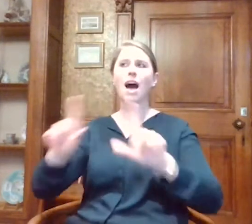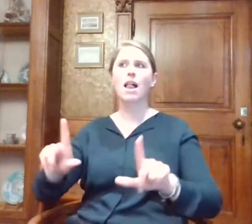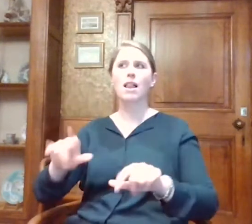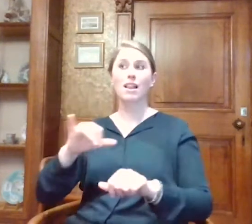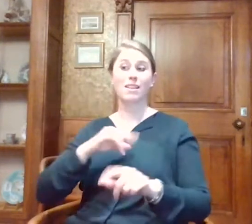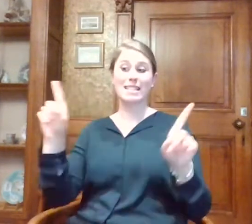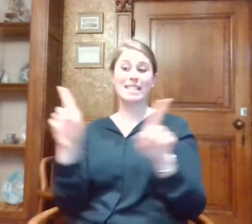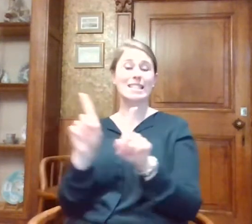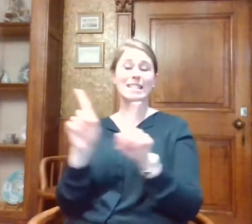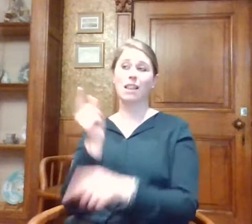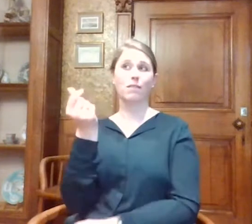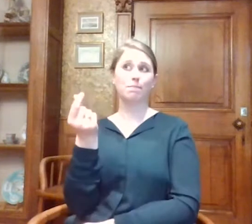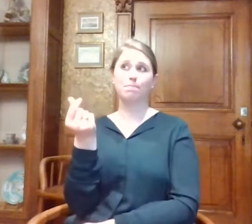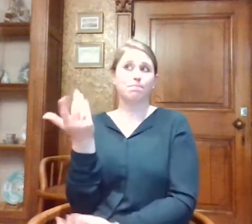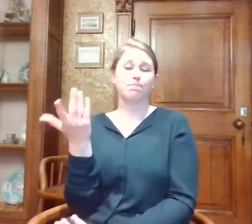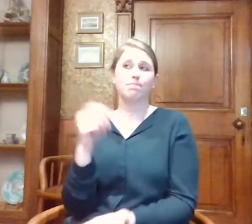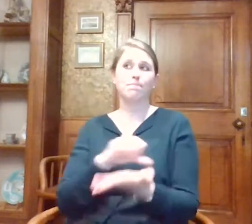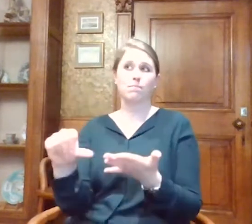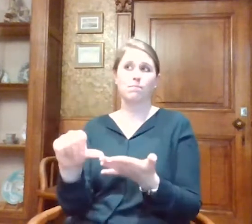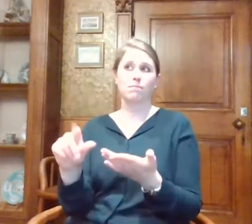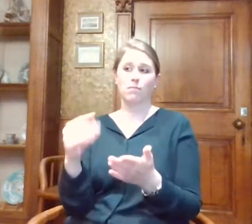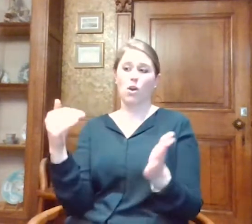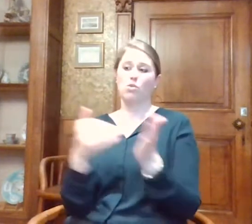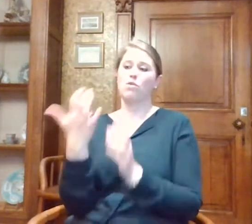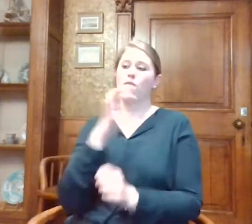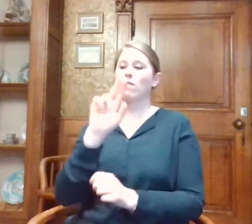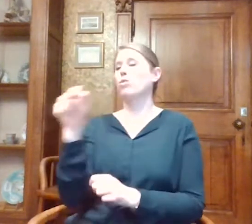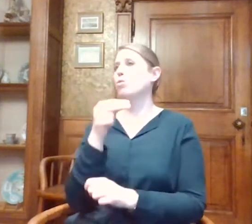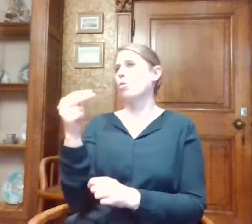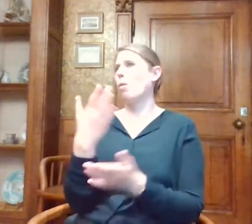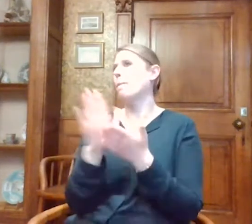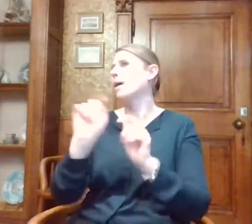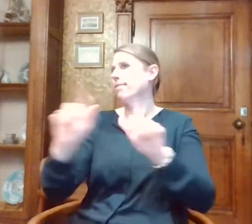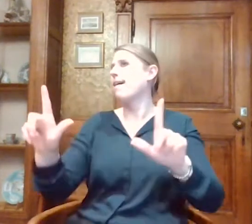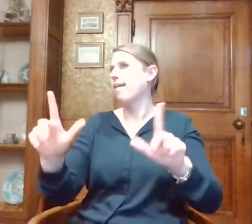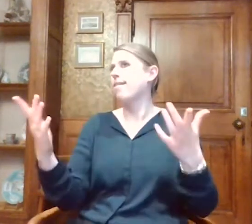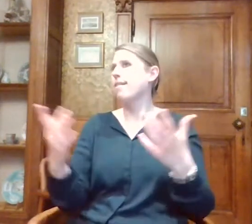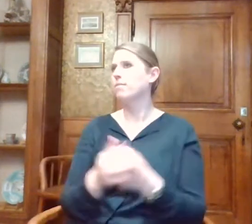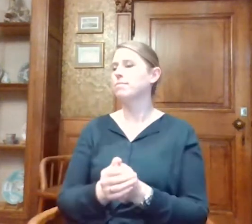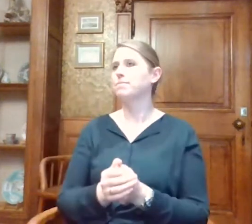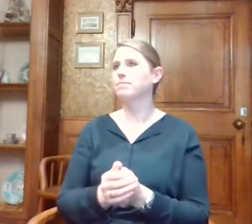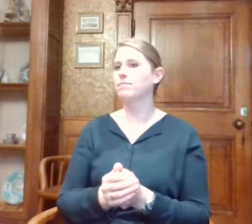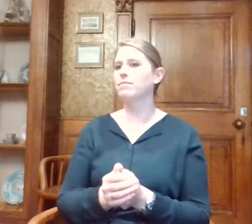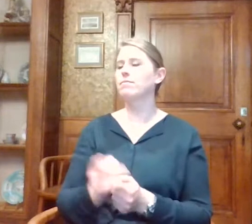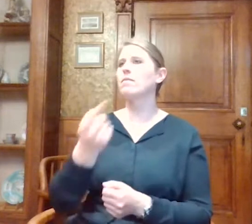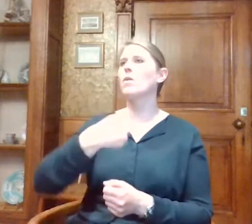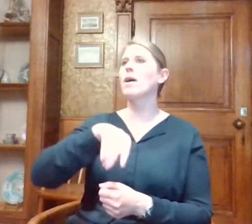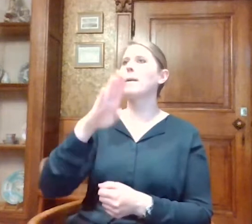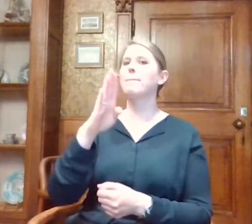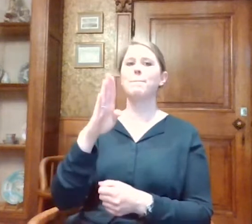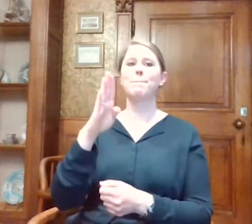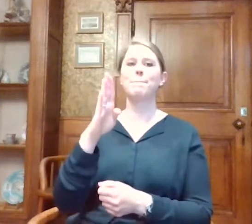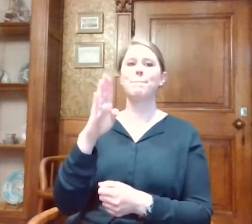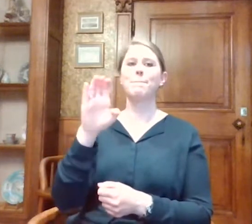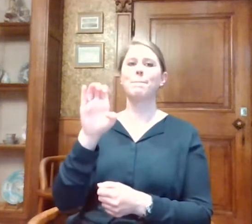betaal je eigenlijk precies hetzelfde. Dus dat is ook ongeveer 1500 euro voor een taal. Wij werken met beacons. Je kan